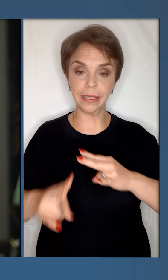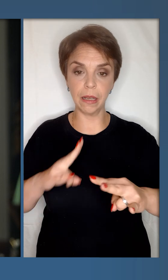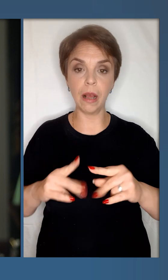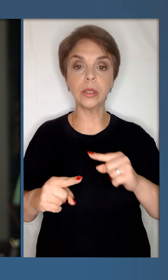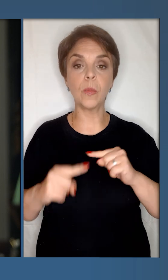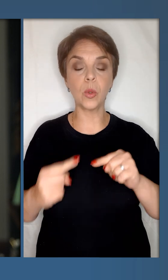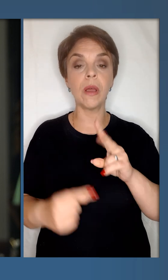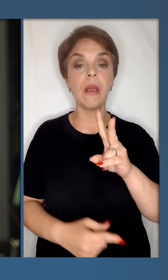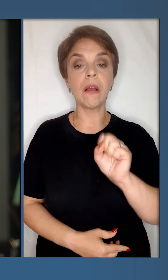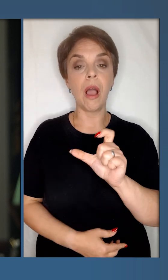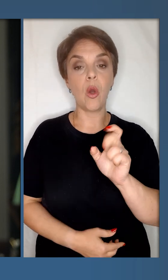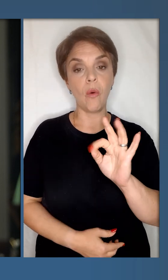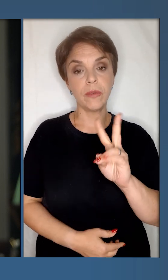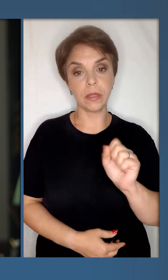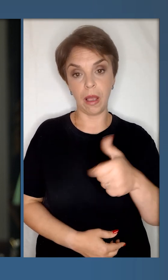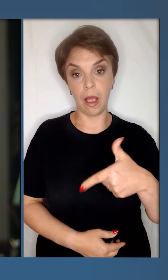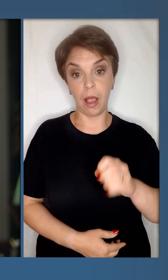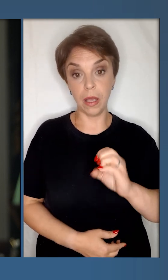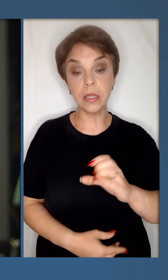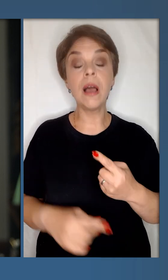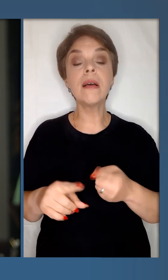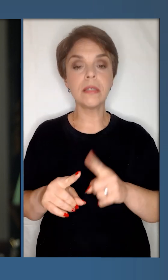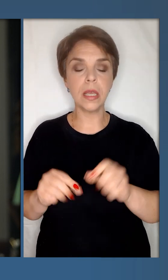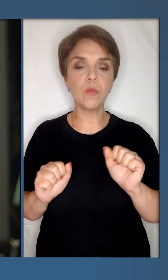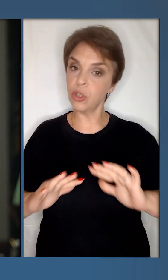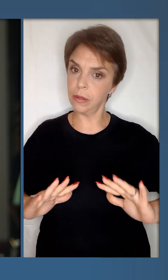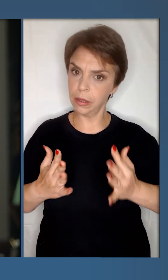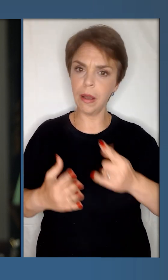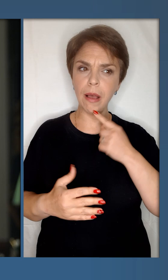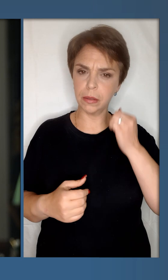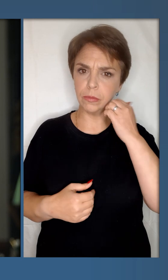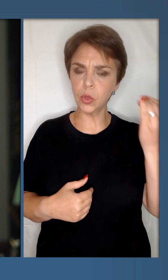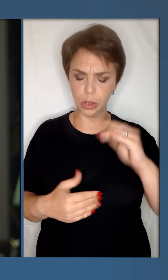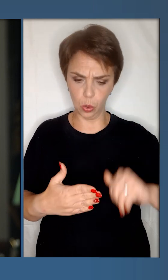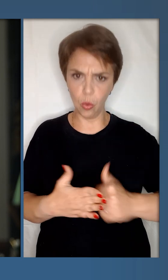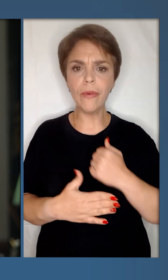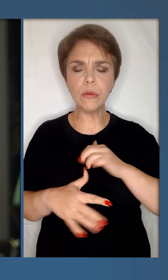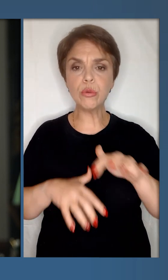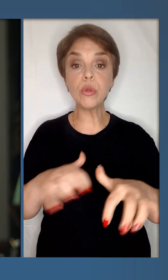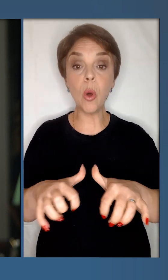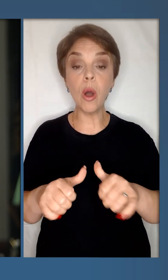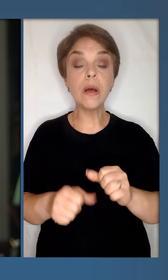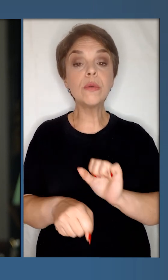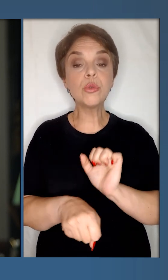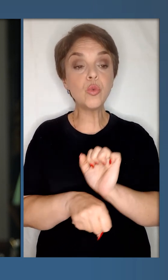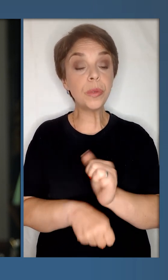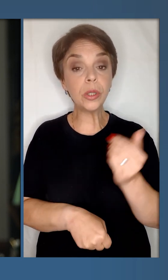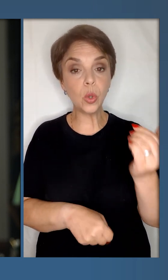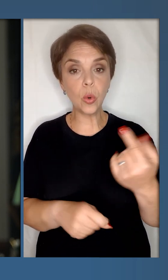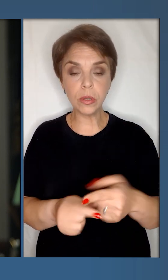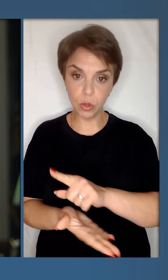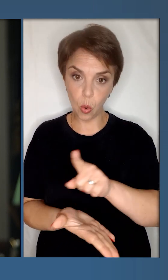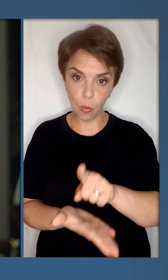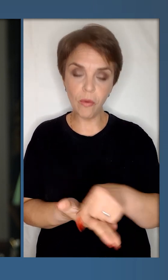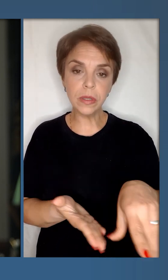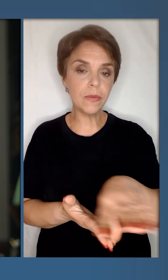на теракт проти Каховської гідроелектростанції. Це може надихати Кремль на нове зло. Зупинити його – це